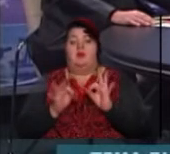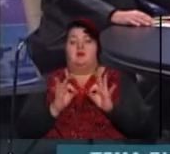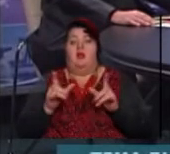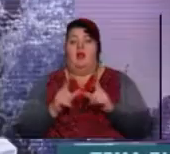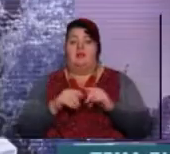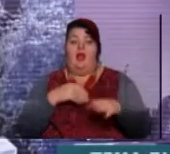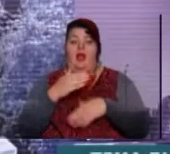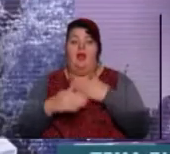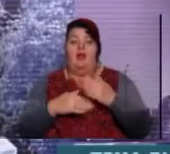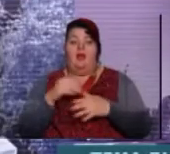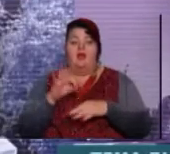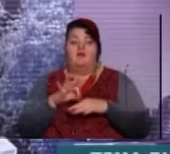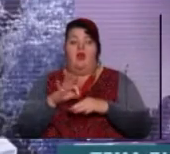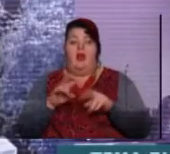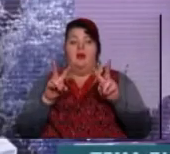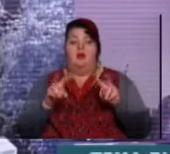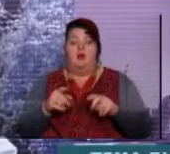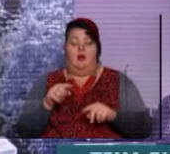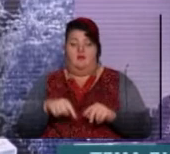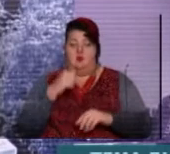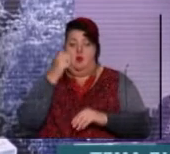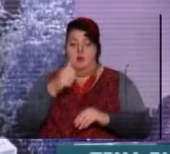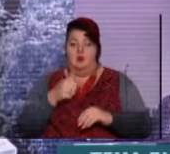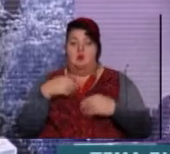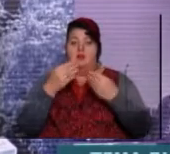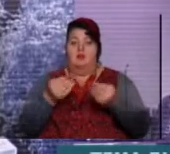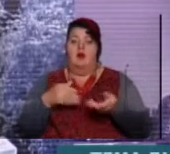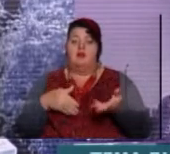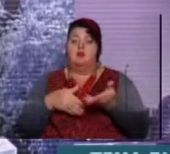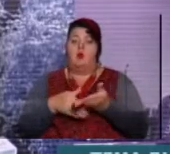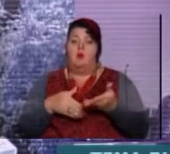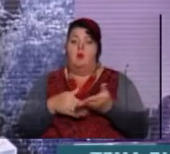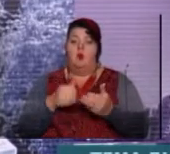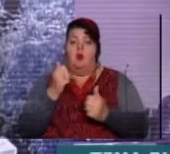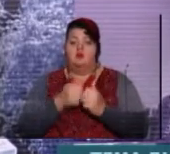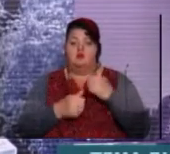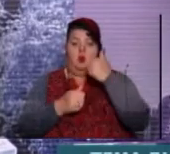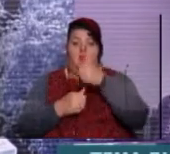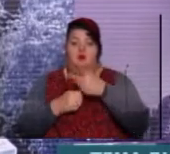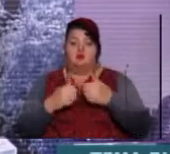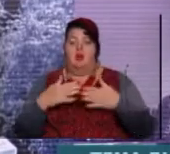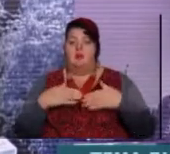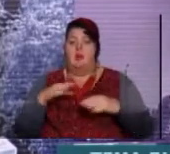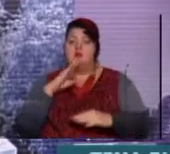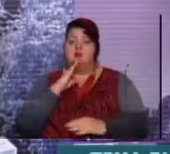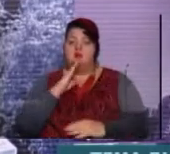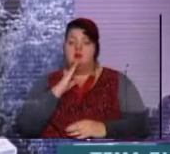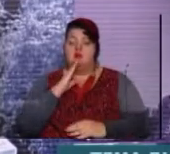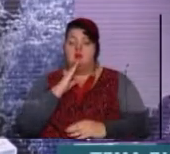інвалідністю. В цьому році і в прошлом році давали допомогу щорічно інвалідам, нашим жінкам.